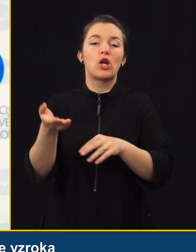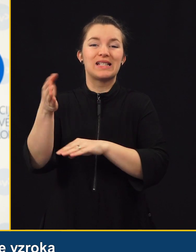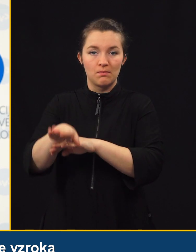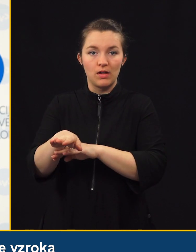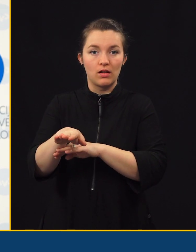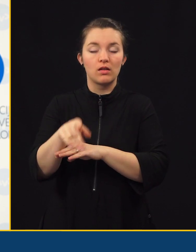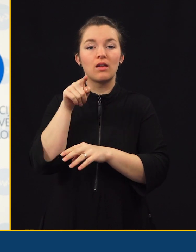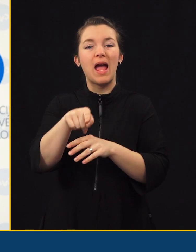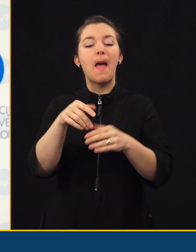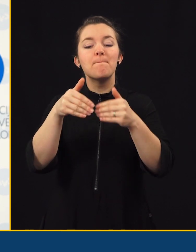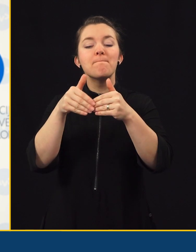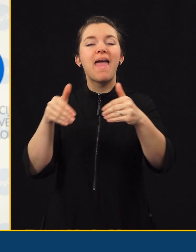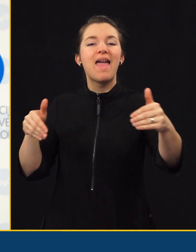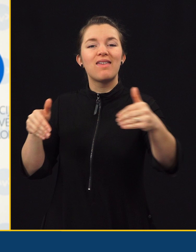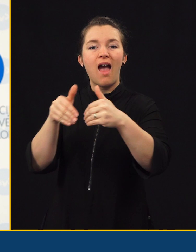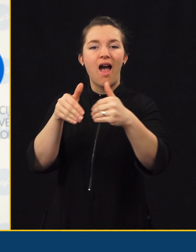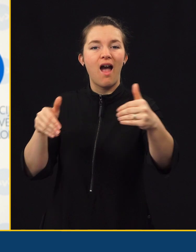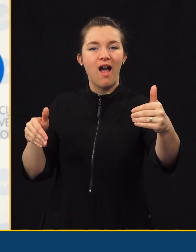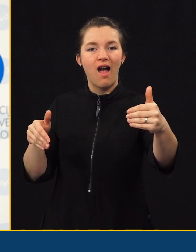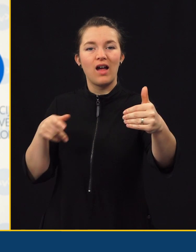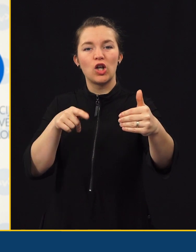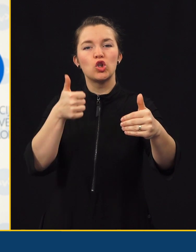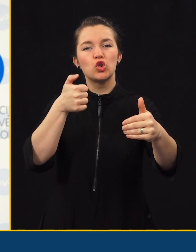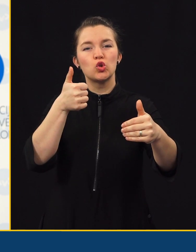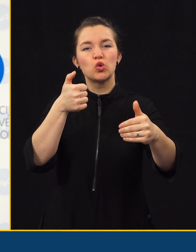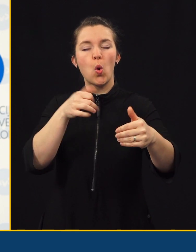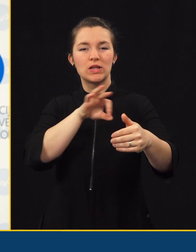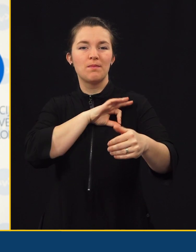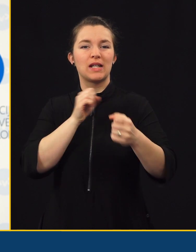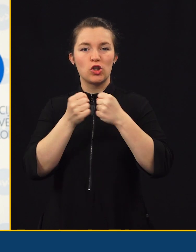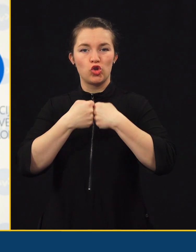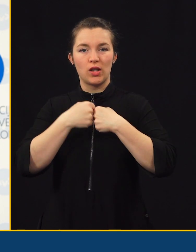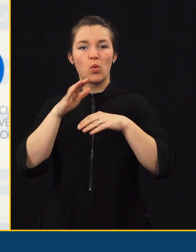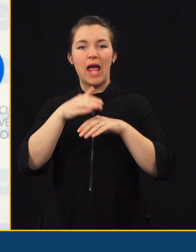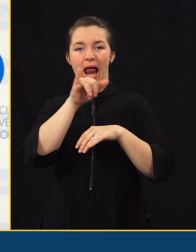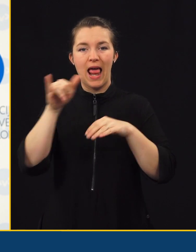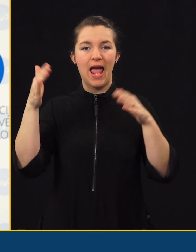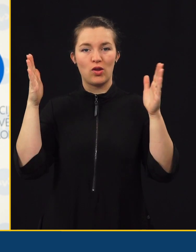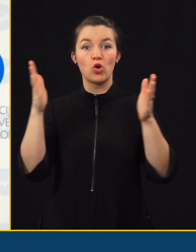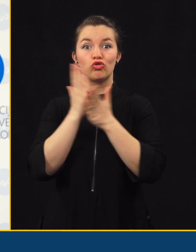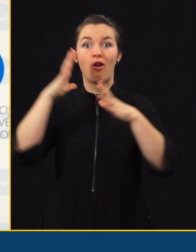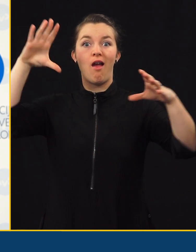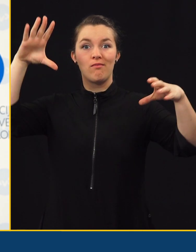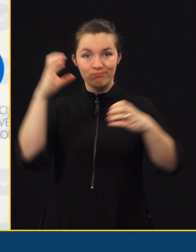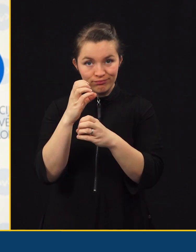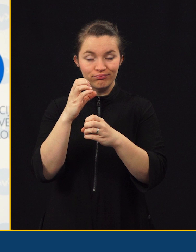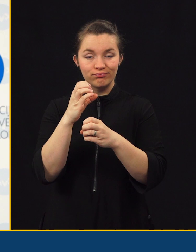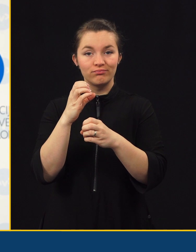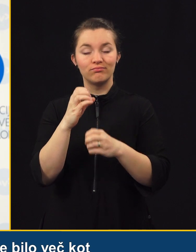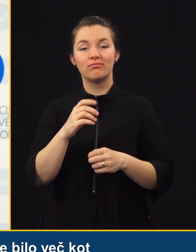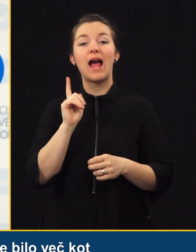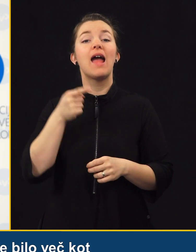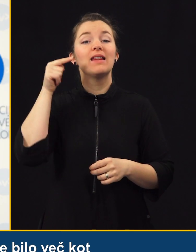meja, ki je sto smrtnih žrtev v enem letu in